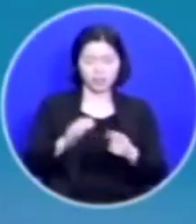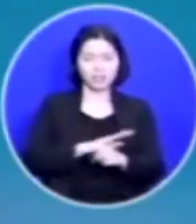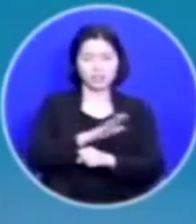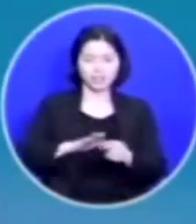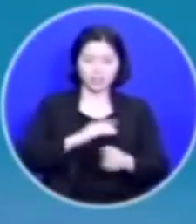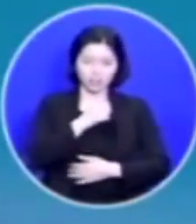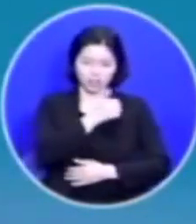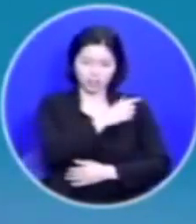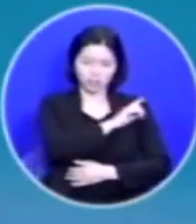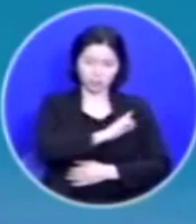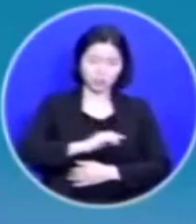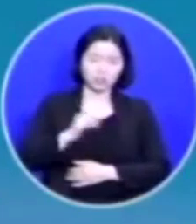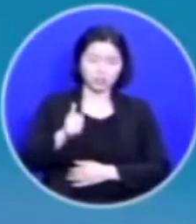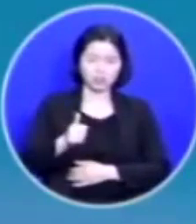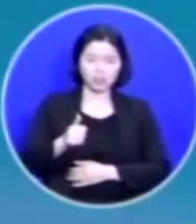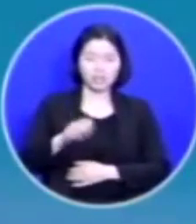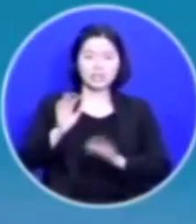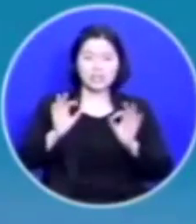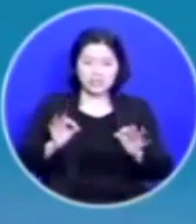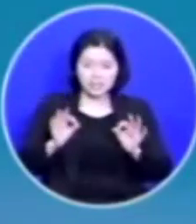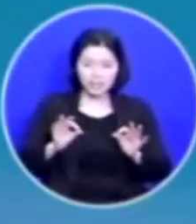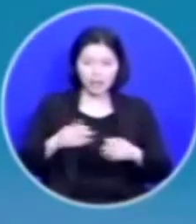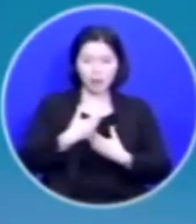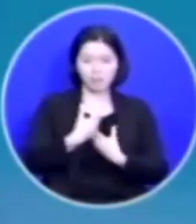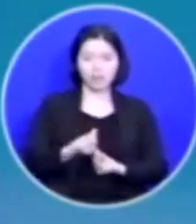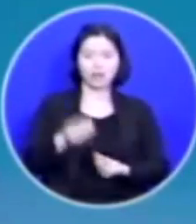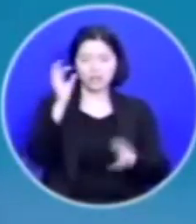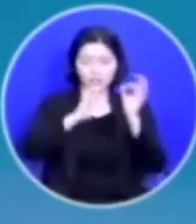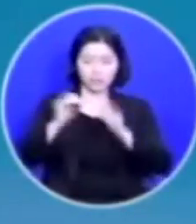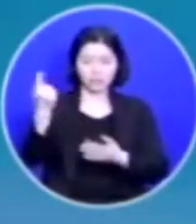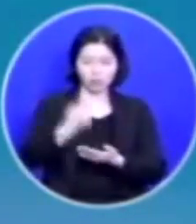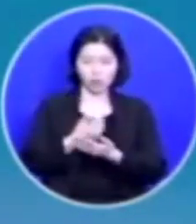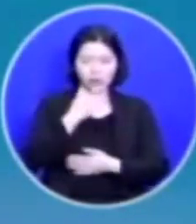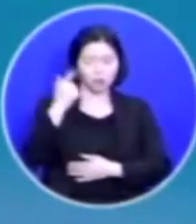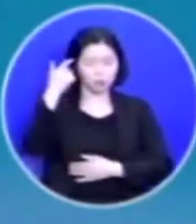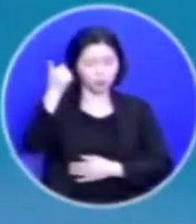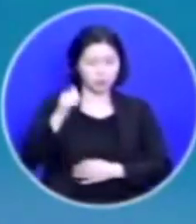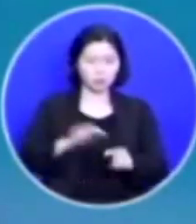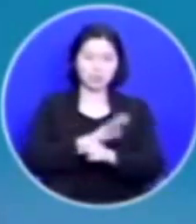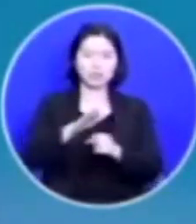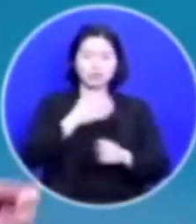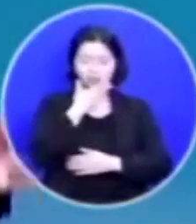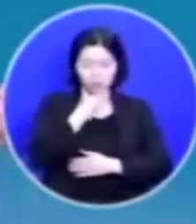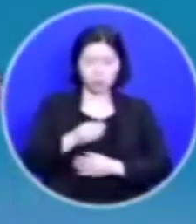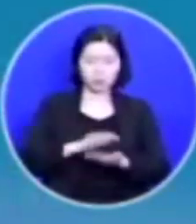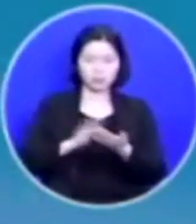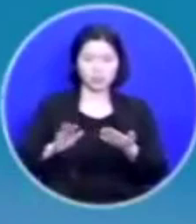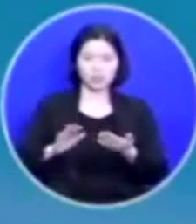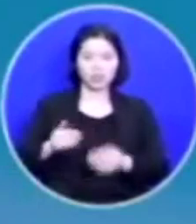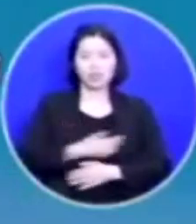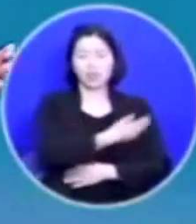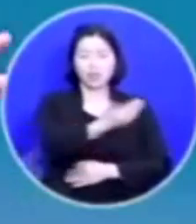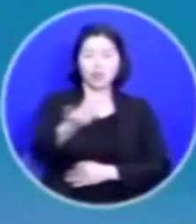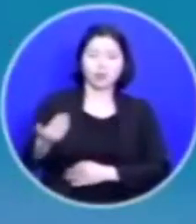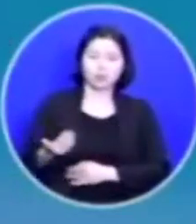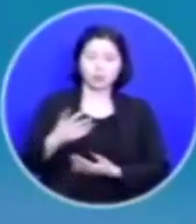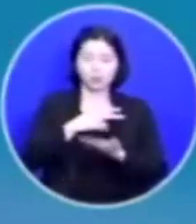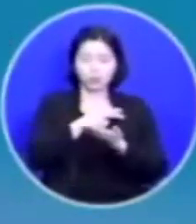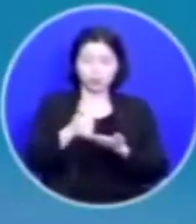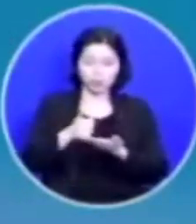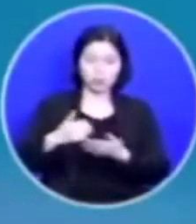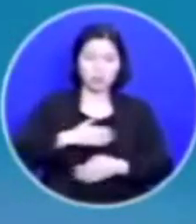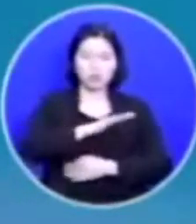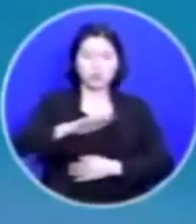평안이 찾아오네요 목사님 사랑합니다 축복합니다 여러분 주님이